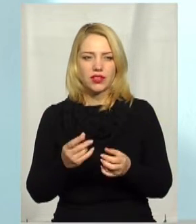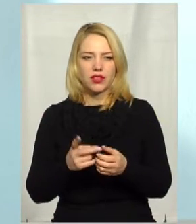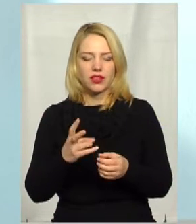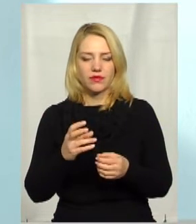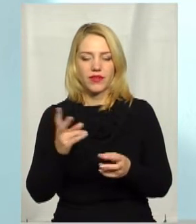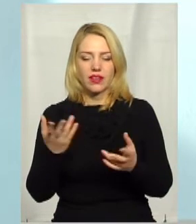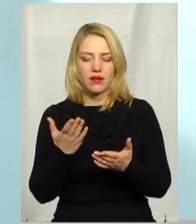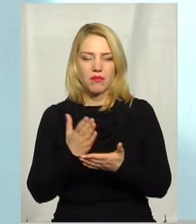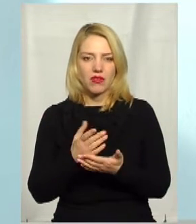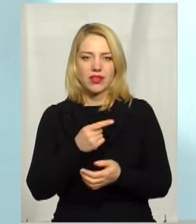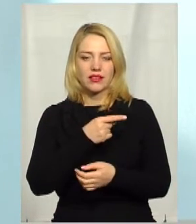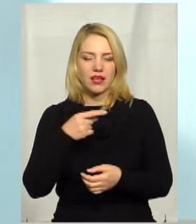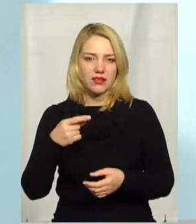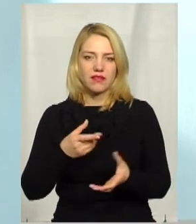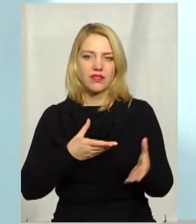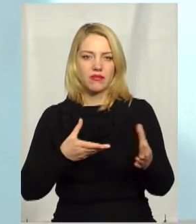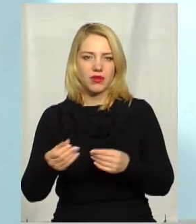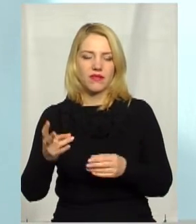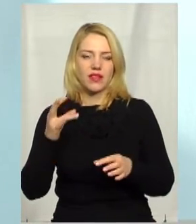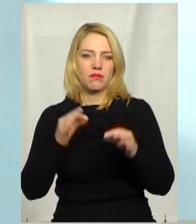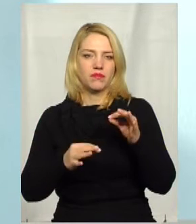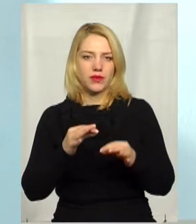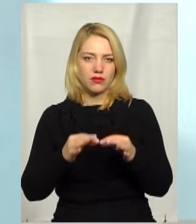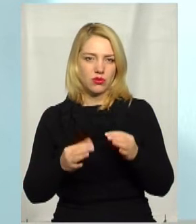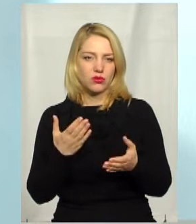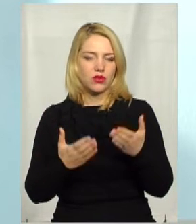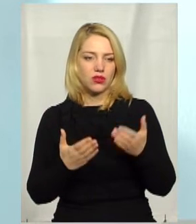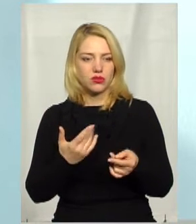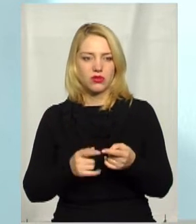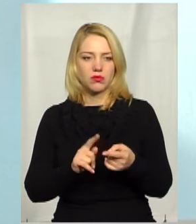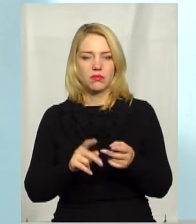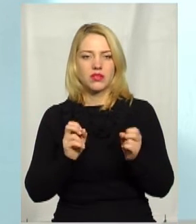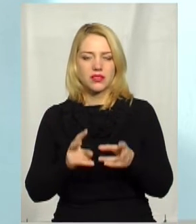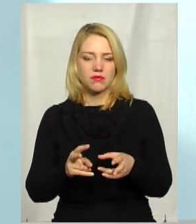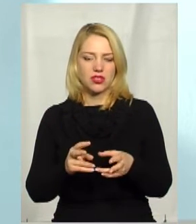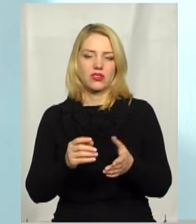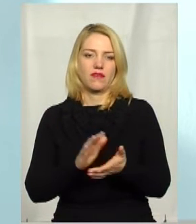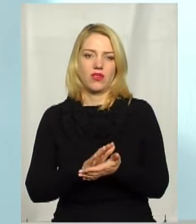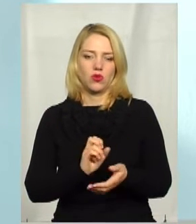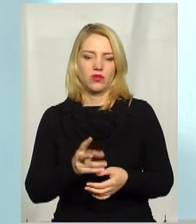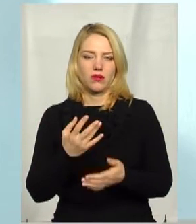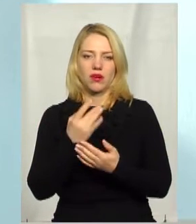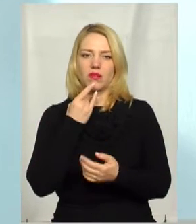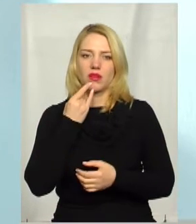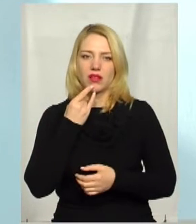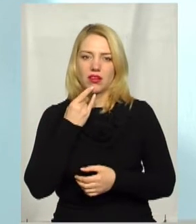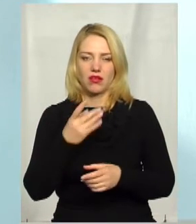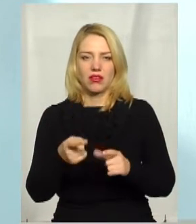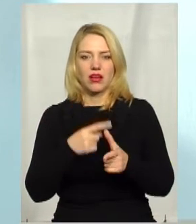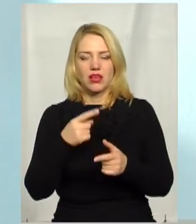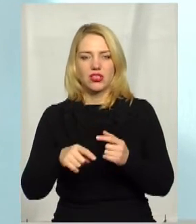середовище. Якщо це мається на увазі якісь небезпечні відходи, батарейки чи люмінесентні лампи,